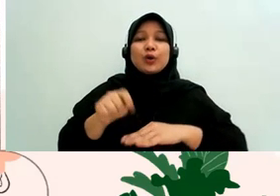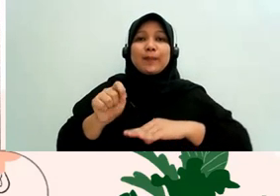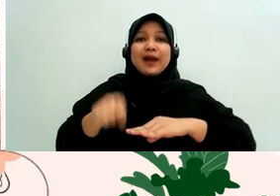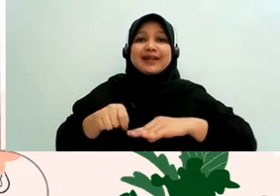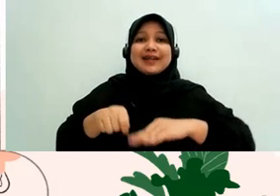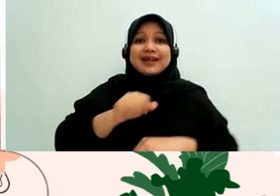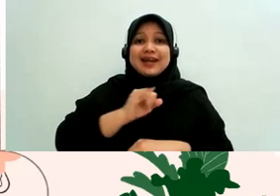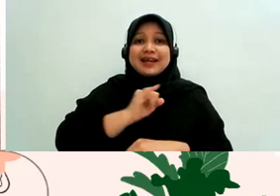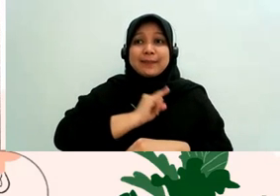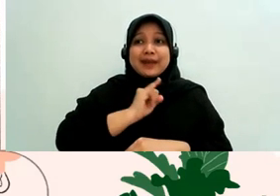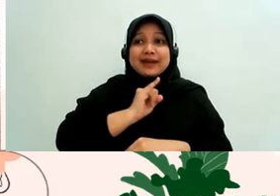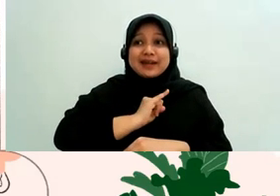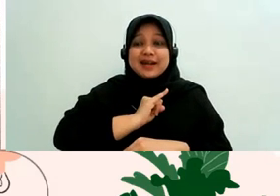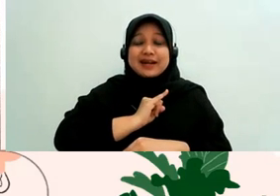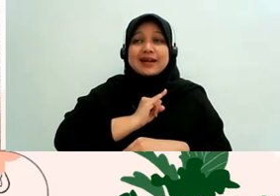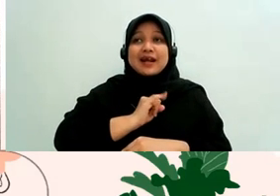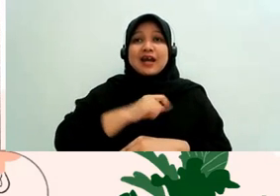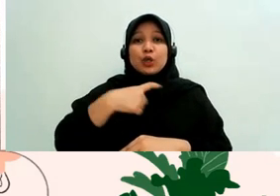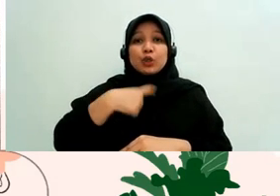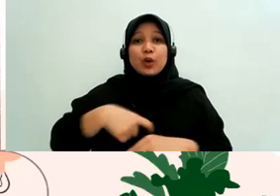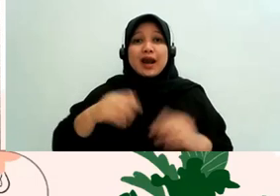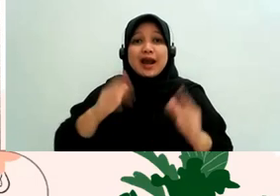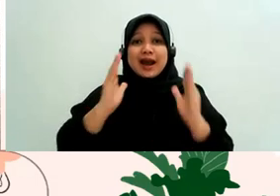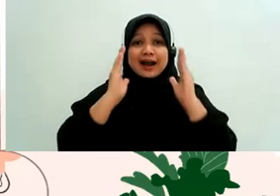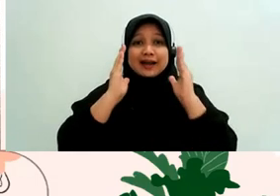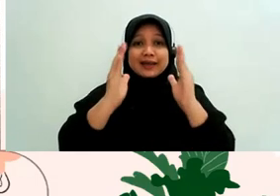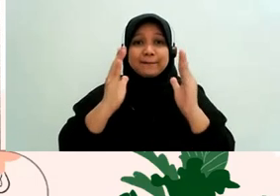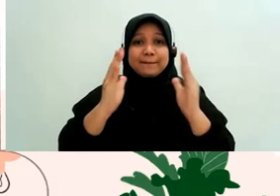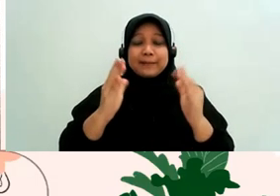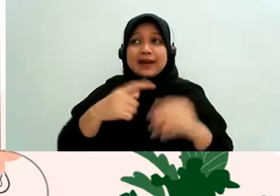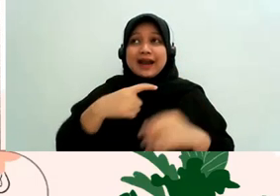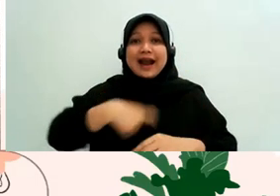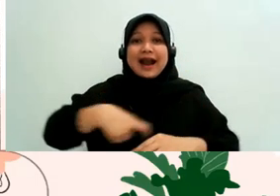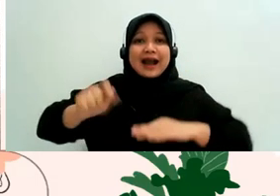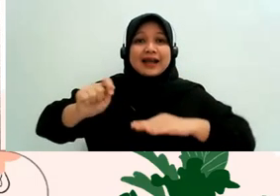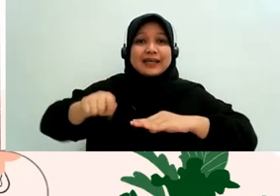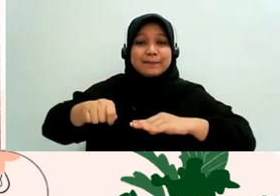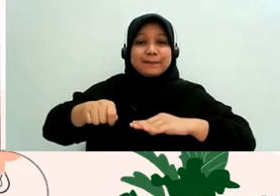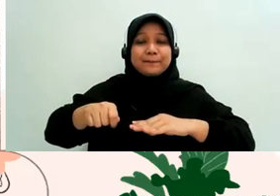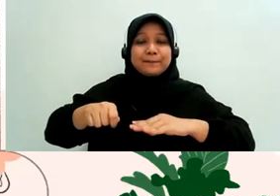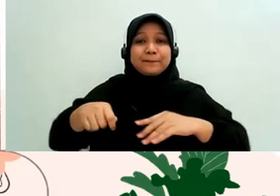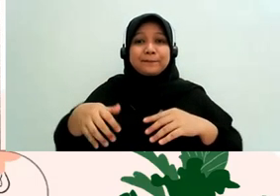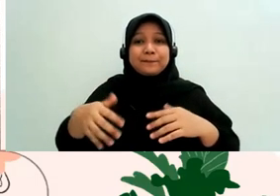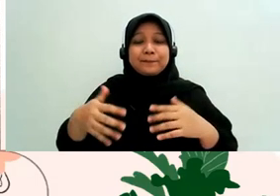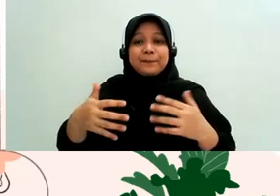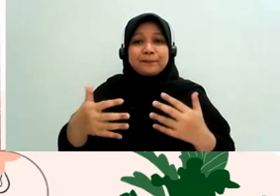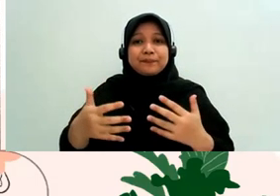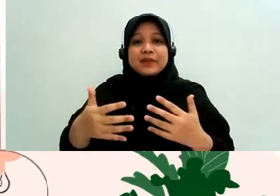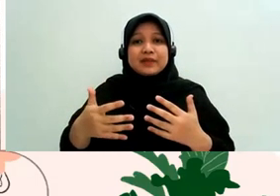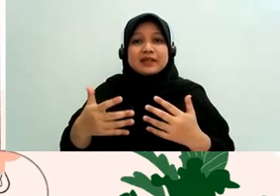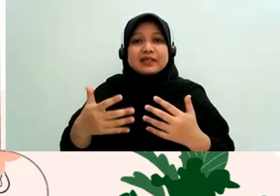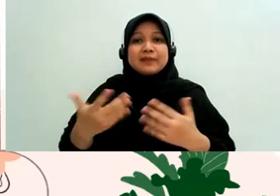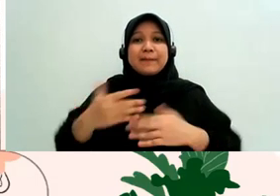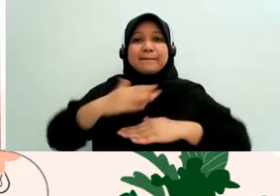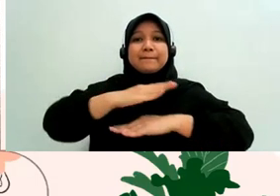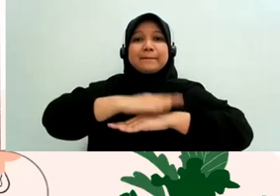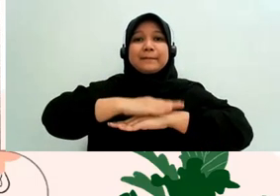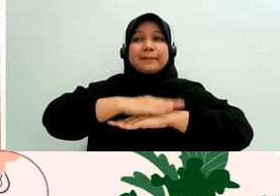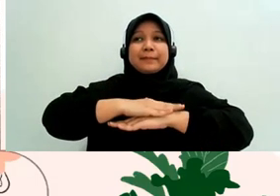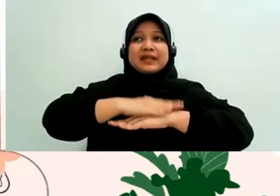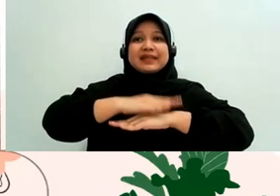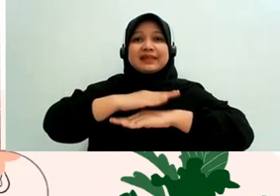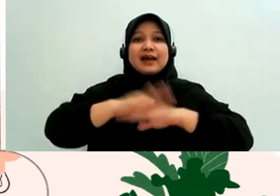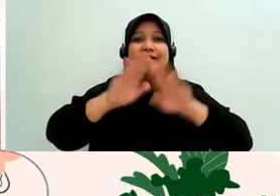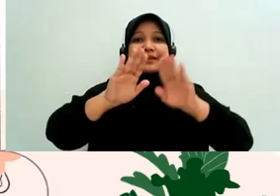itu adalah pemberitaan di media yang sangat meluas dan sangat mengarahkan ketika sudah